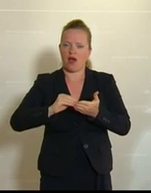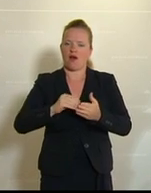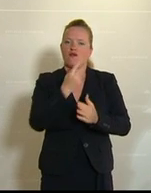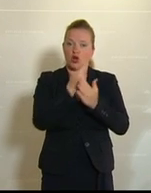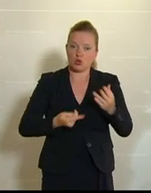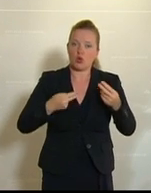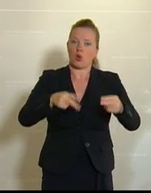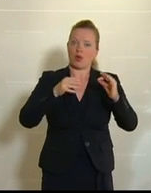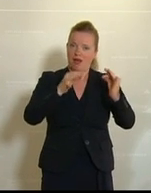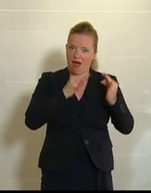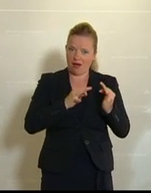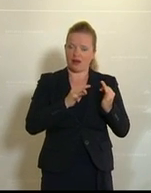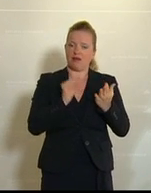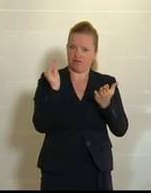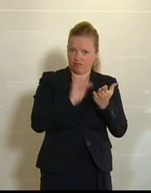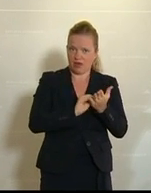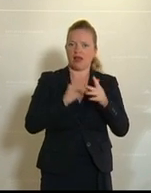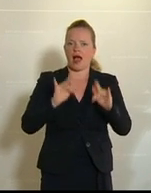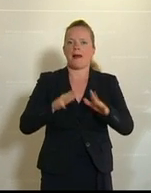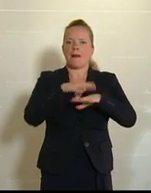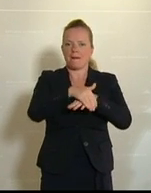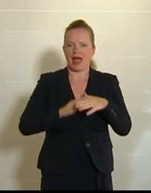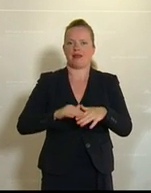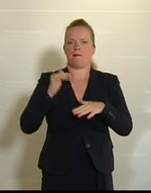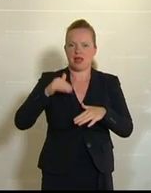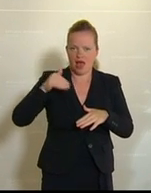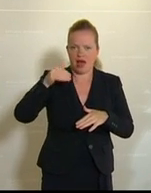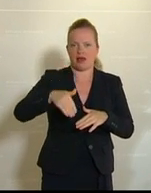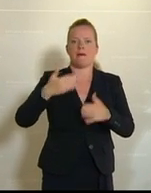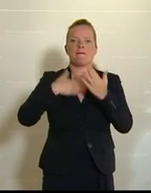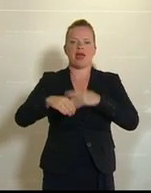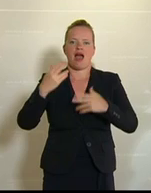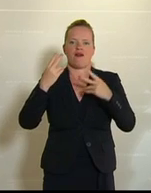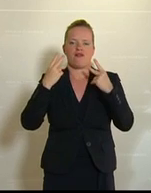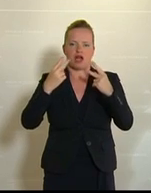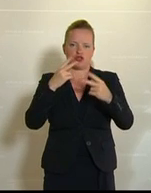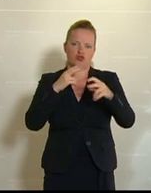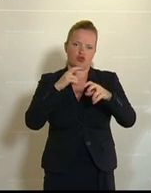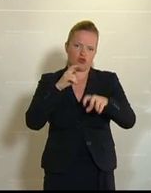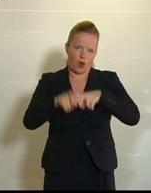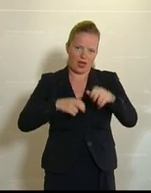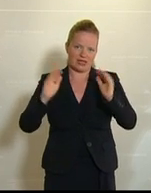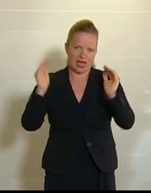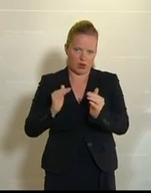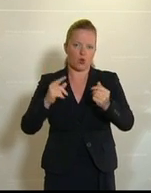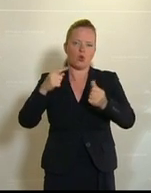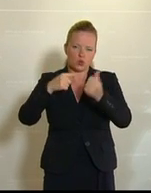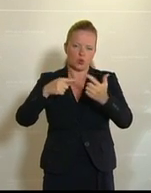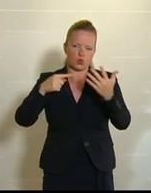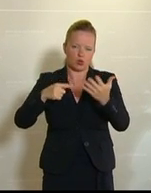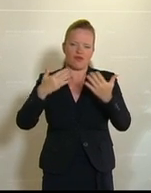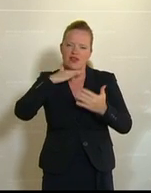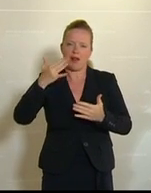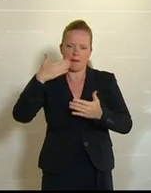und die Gemeindemilliarde sowie die Mehrwertsteuersenkung und vieles mehr. Mit all diesen Maßnahmen